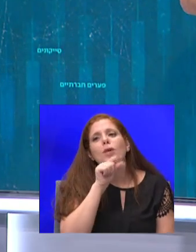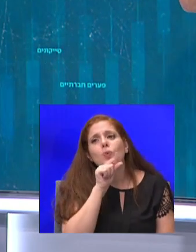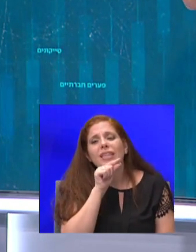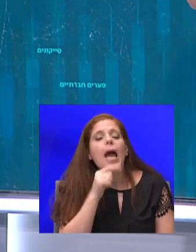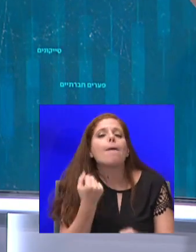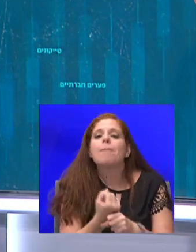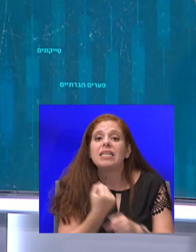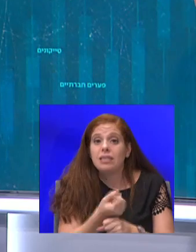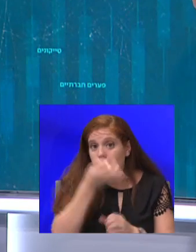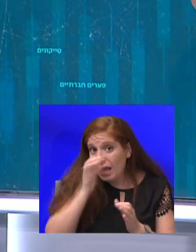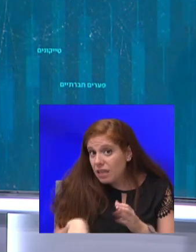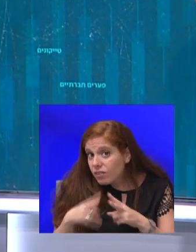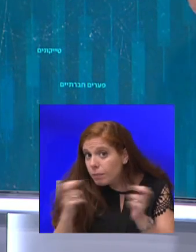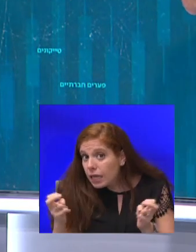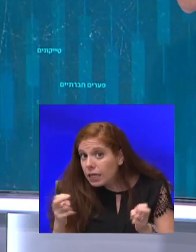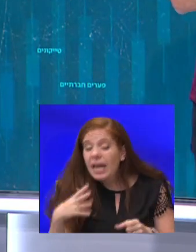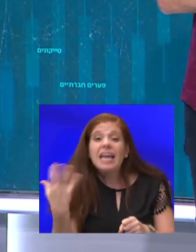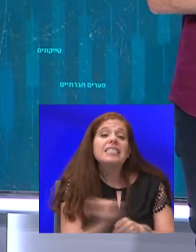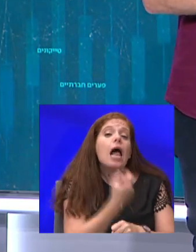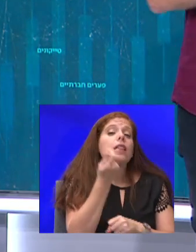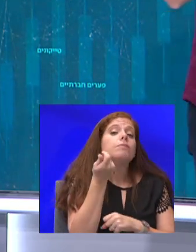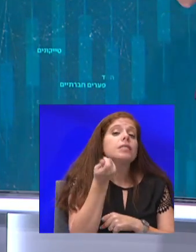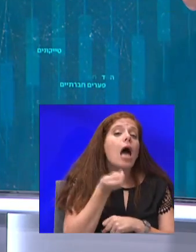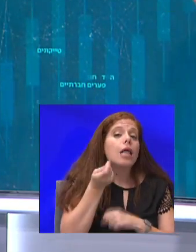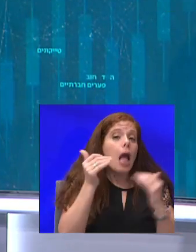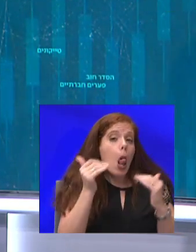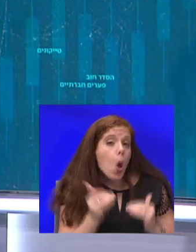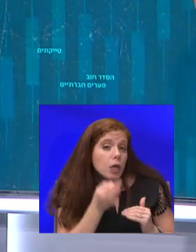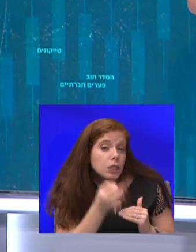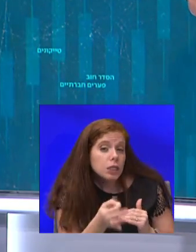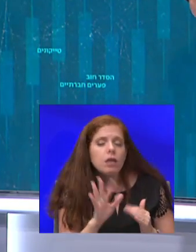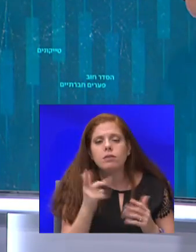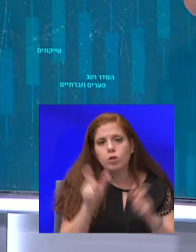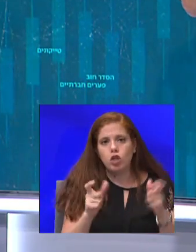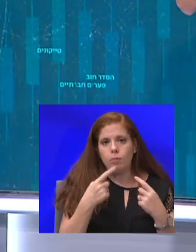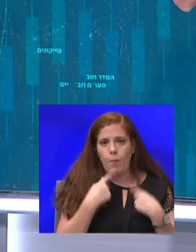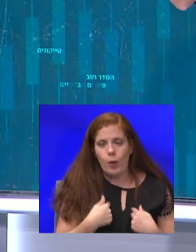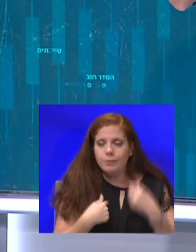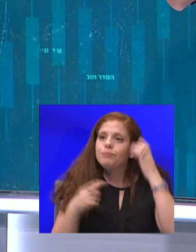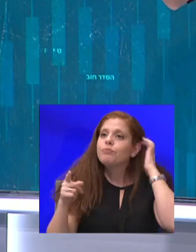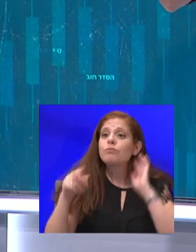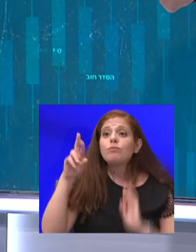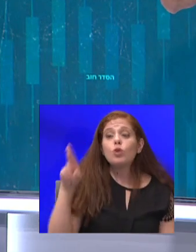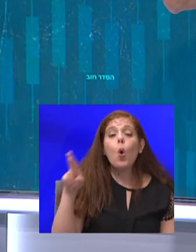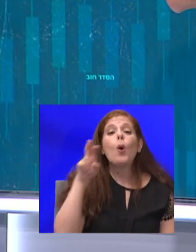הצלחתם להוריד את סחר הדירה? הנה כמה מהדברים שאנשים כתבו לי. רואי עידן, היוצר של הסדרה מנהיה, כתב, מסביב מלא מדברים על